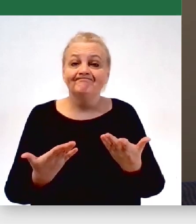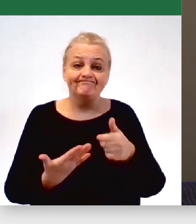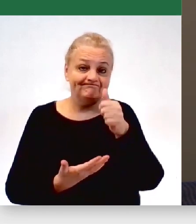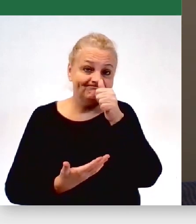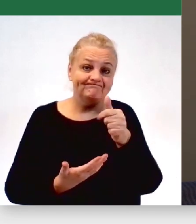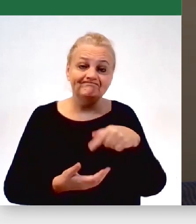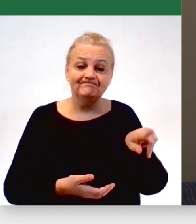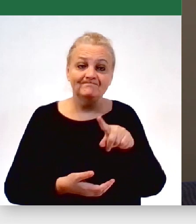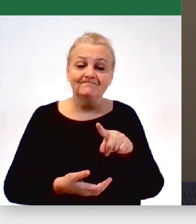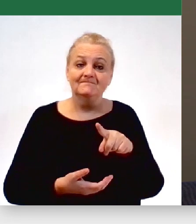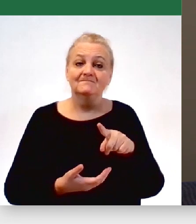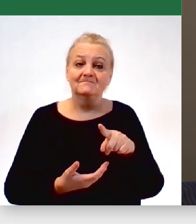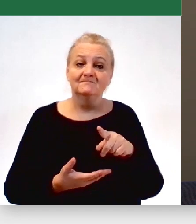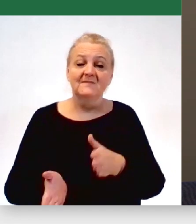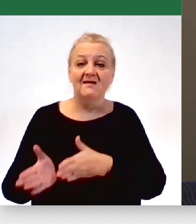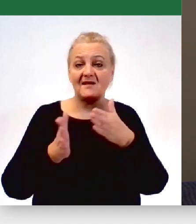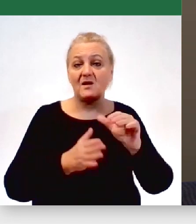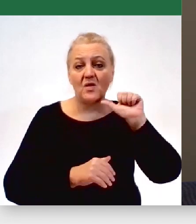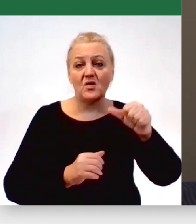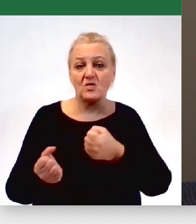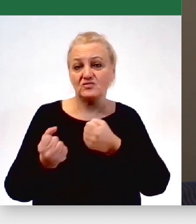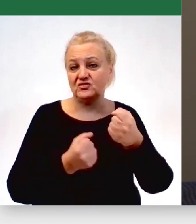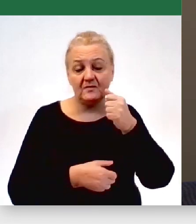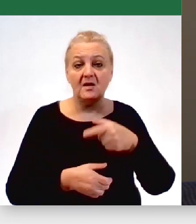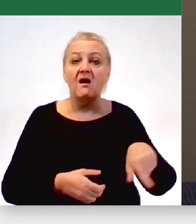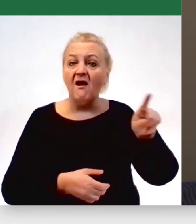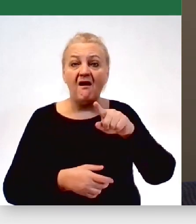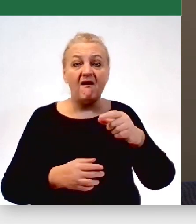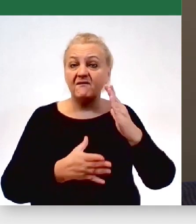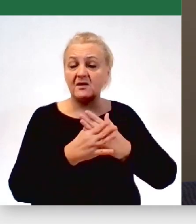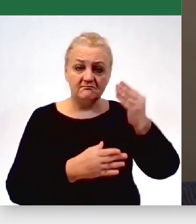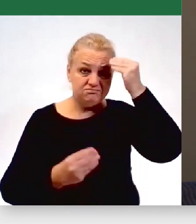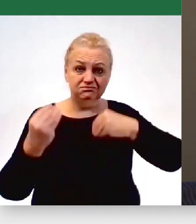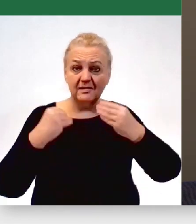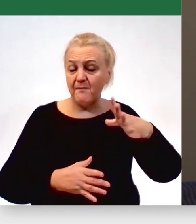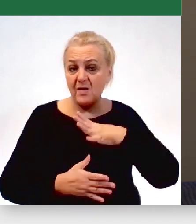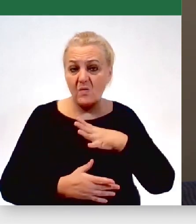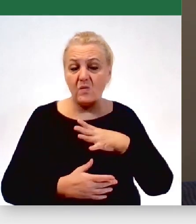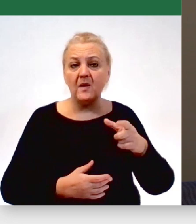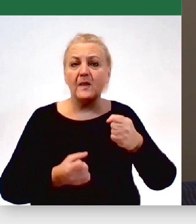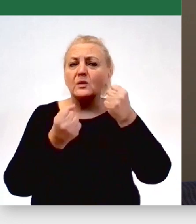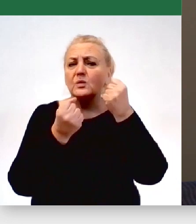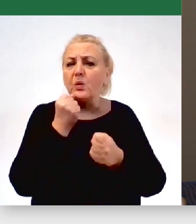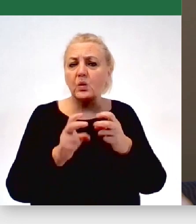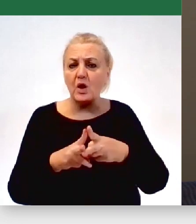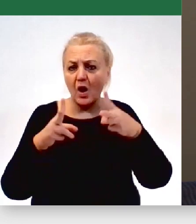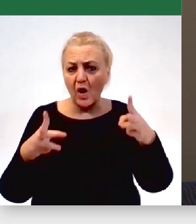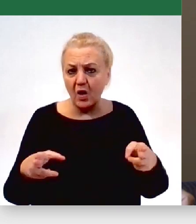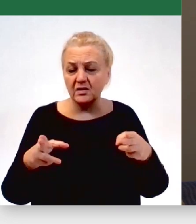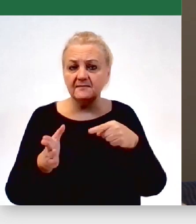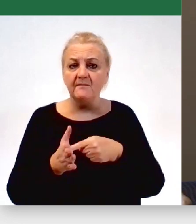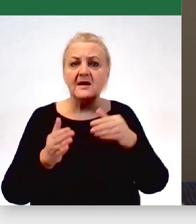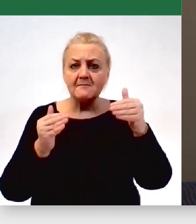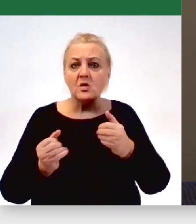kolejnego roku. Oni wprost komunikowali i mówili, że ten najtrudniejszy okres mogli